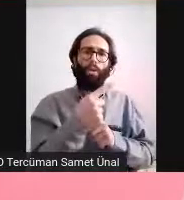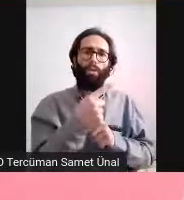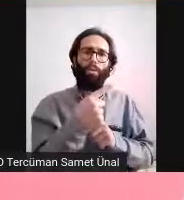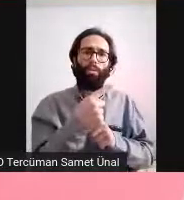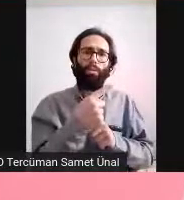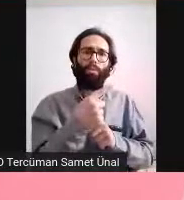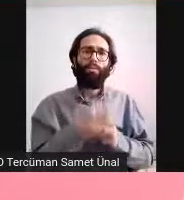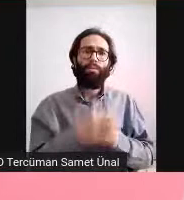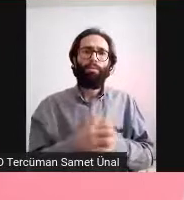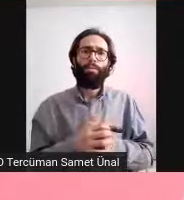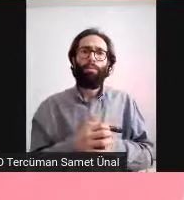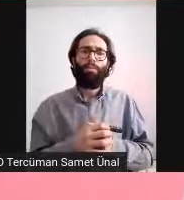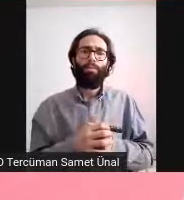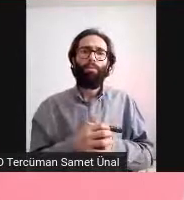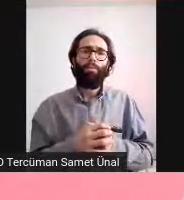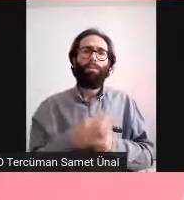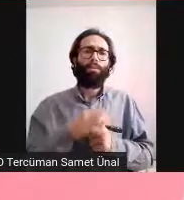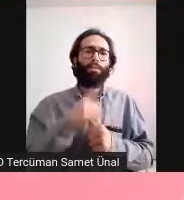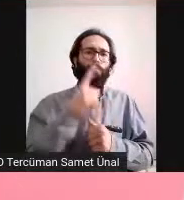kişinin